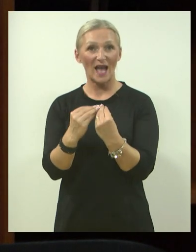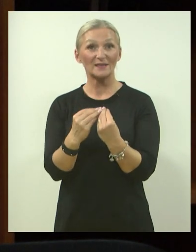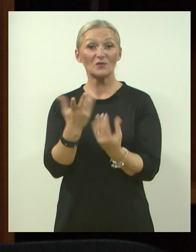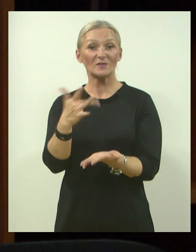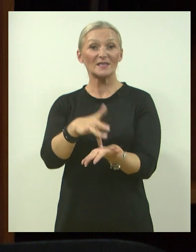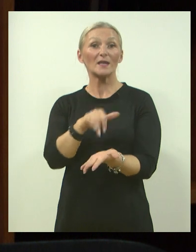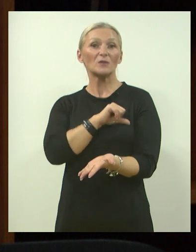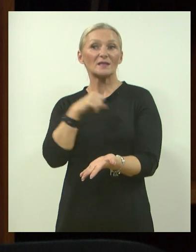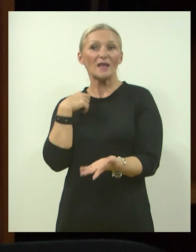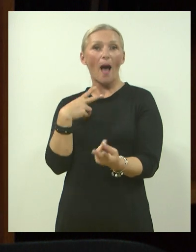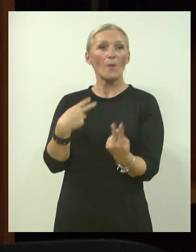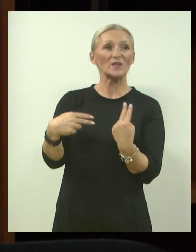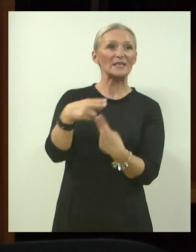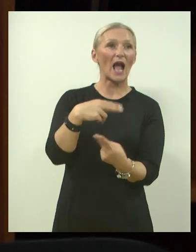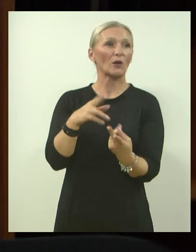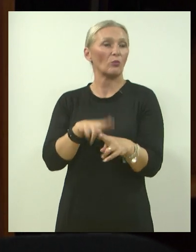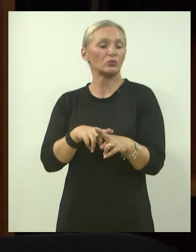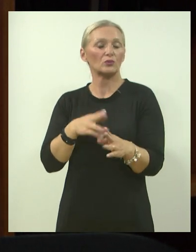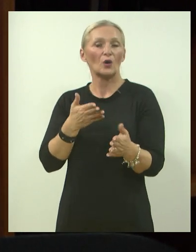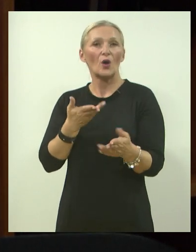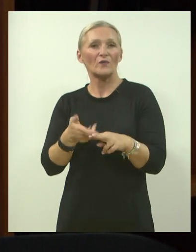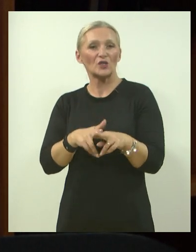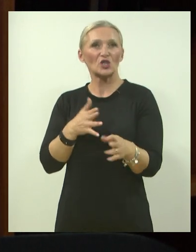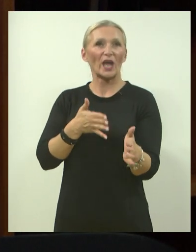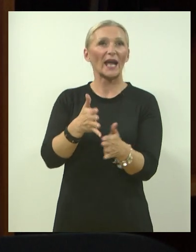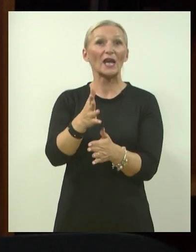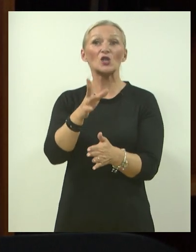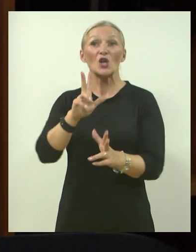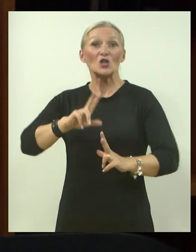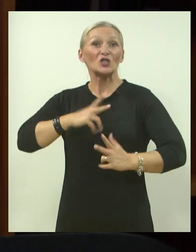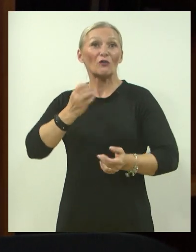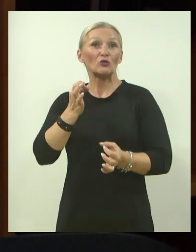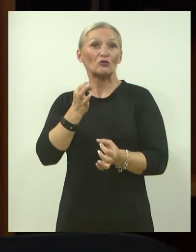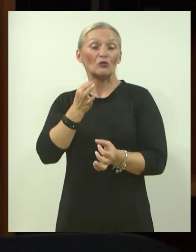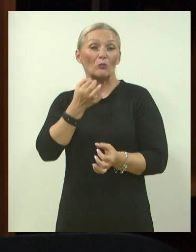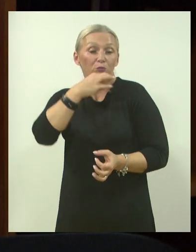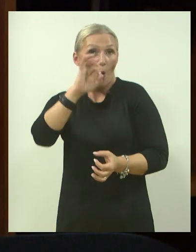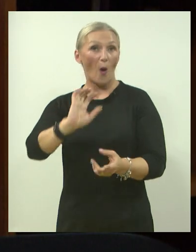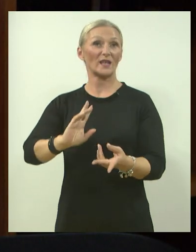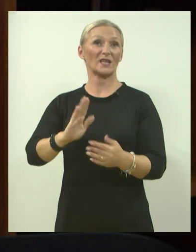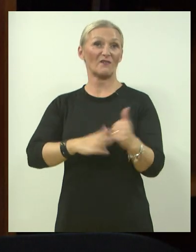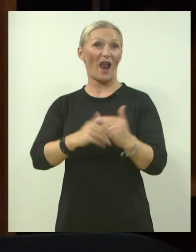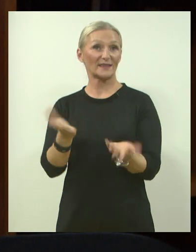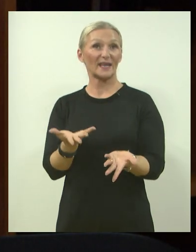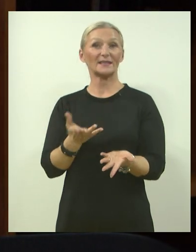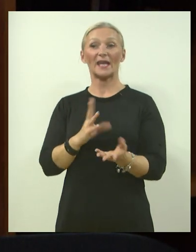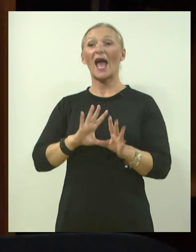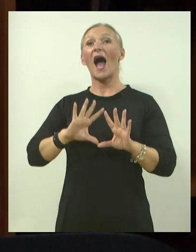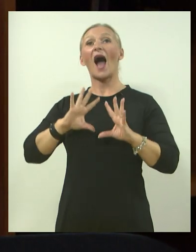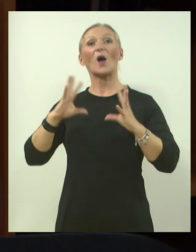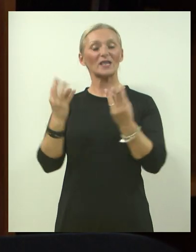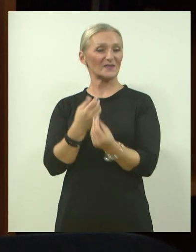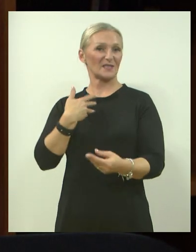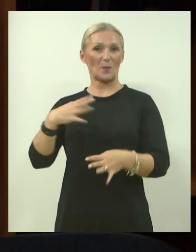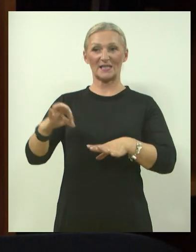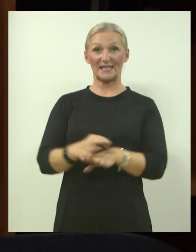ciljem da budu samostalni, da budu mobilni, da jednostavno im život bude ispunjeni i da neki način onda smo svi sretni i zadovoljni